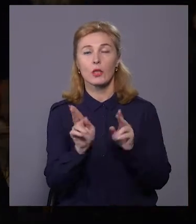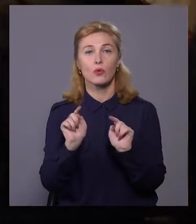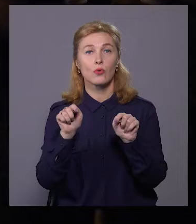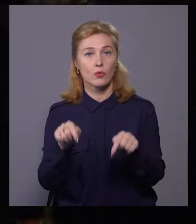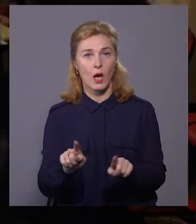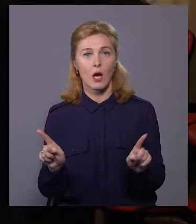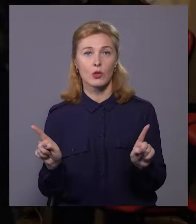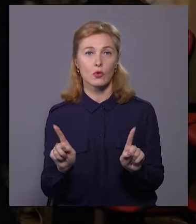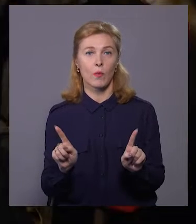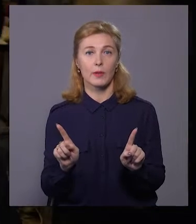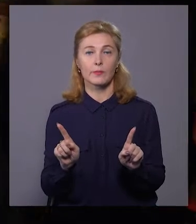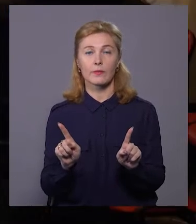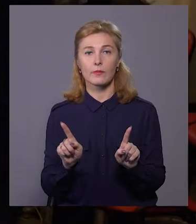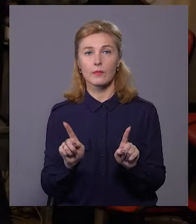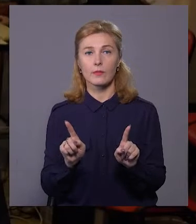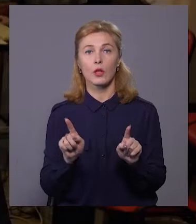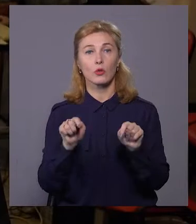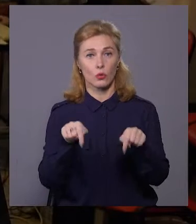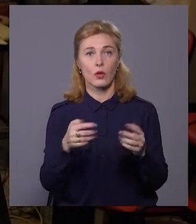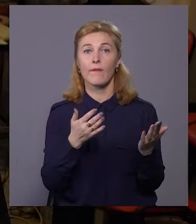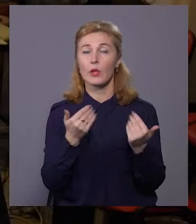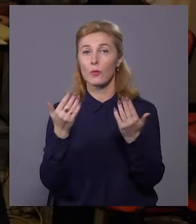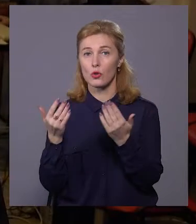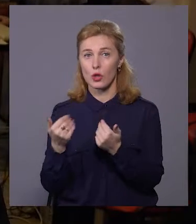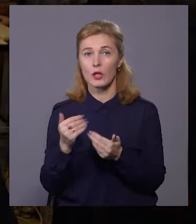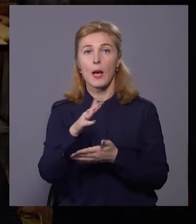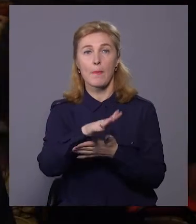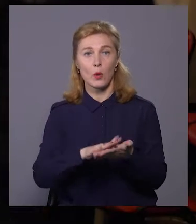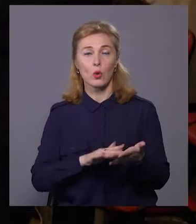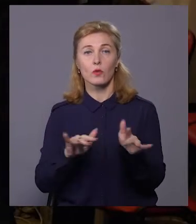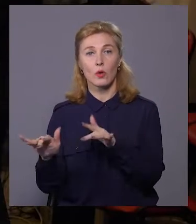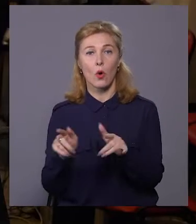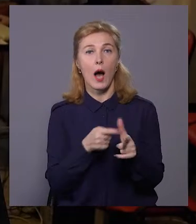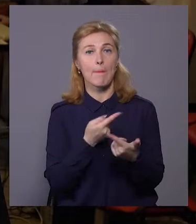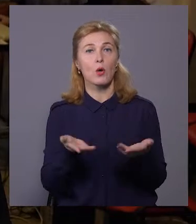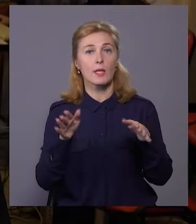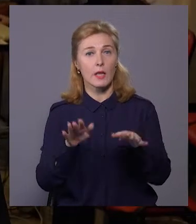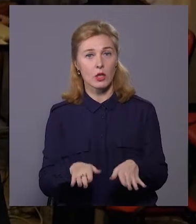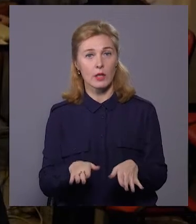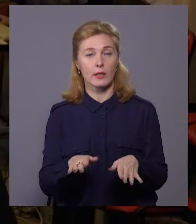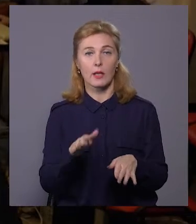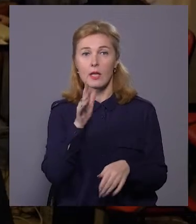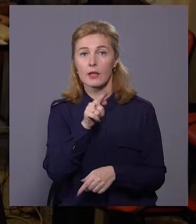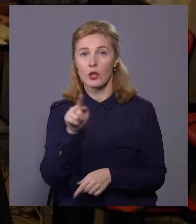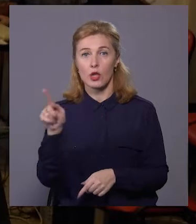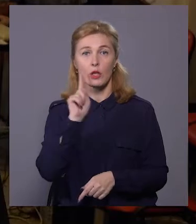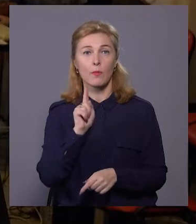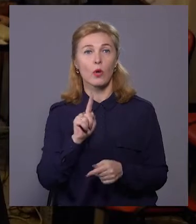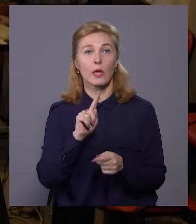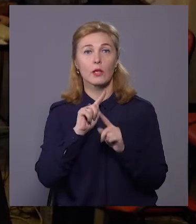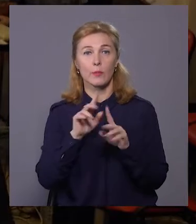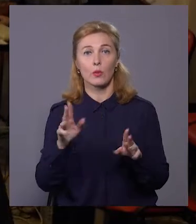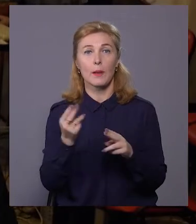щоб або транзитом відпочити тут і продовжувати рух, або залишитися на невизначений час, поки не стане